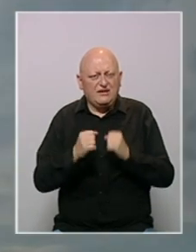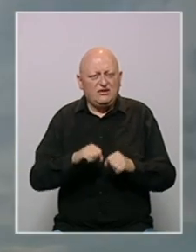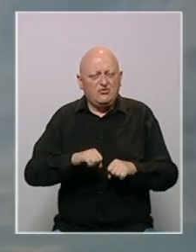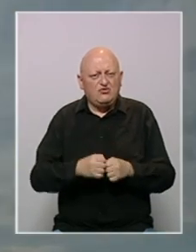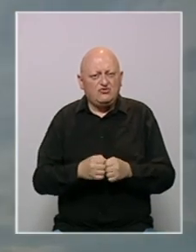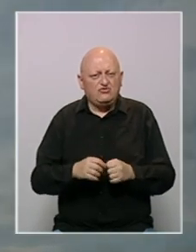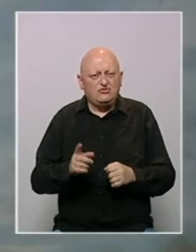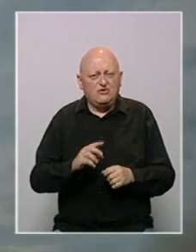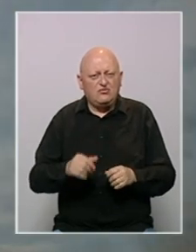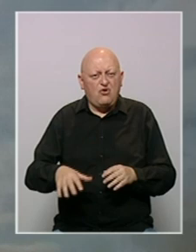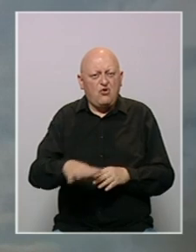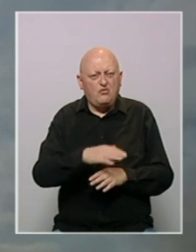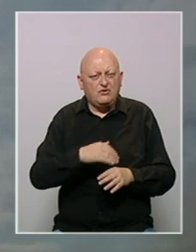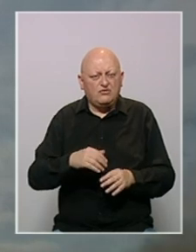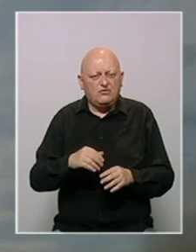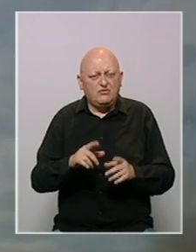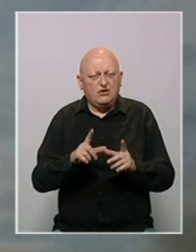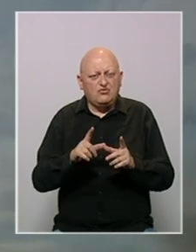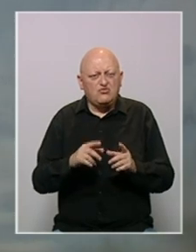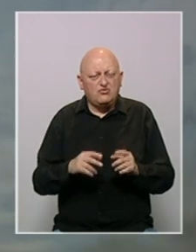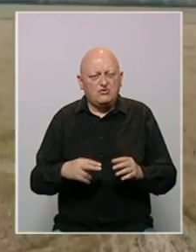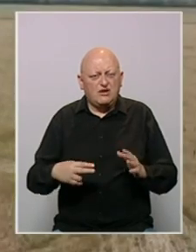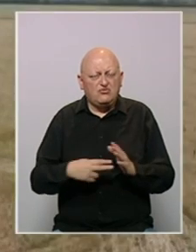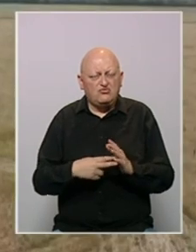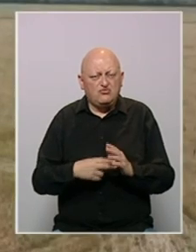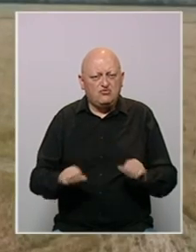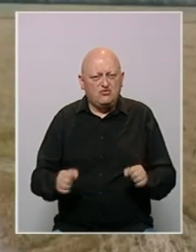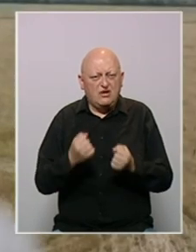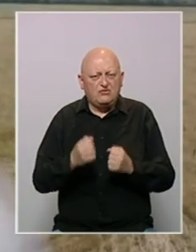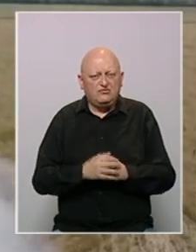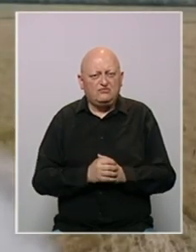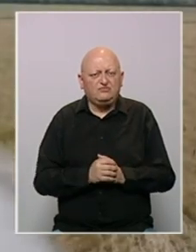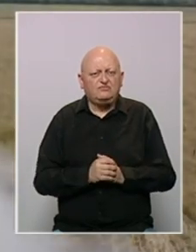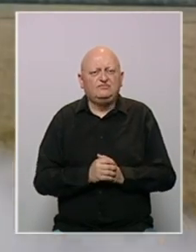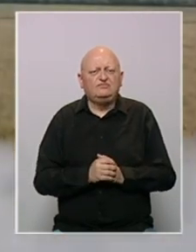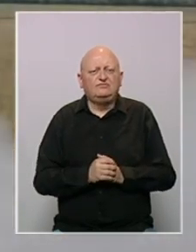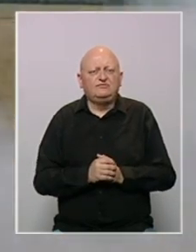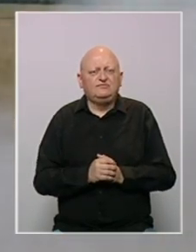granatiranje ne ugrožava okupiranu ukrajinsku nuklearku.